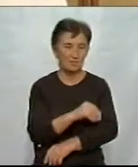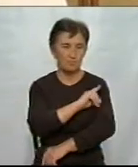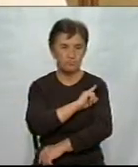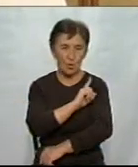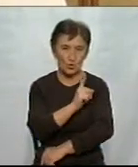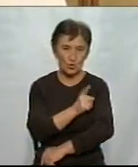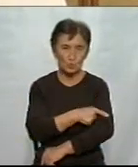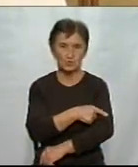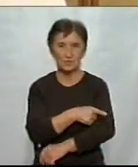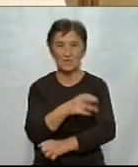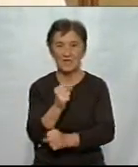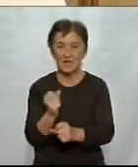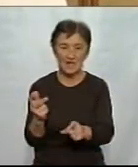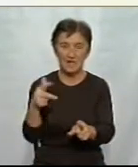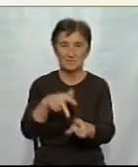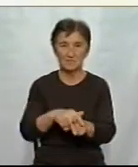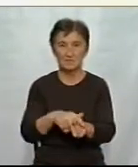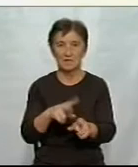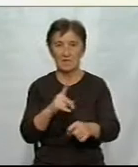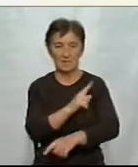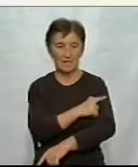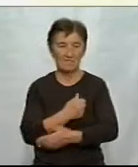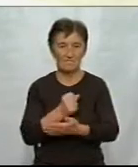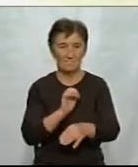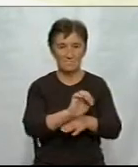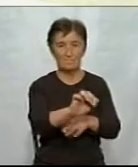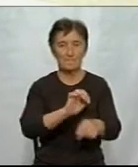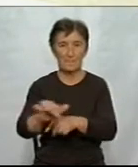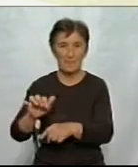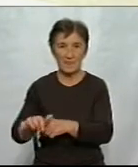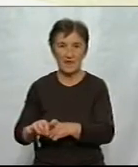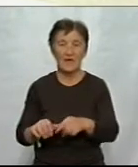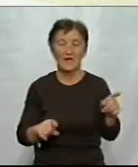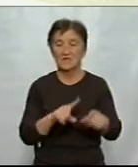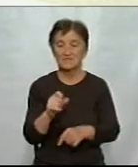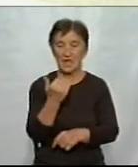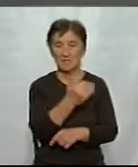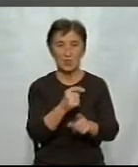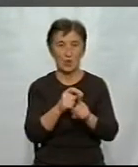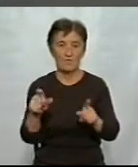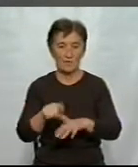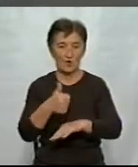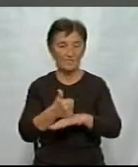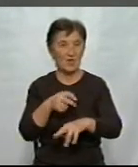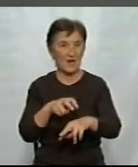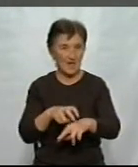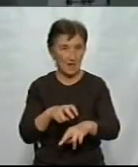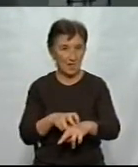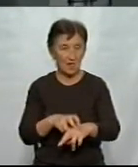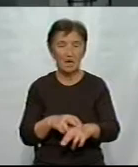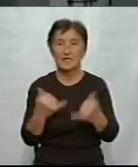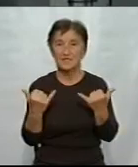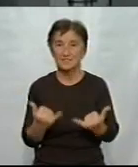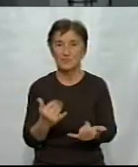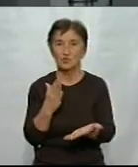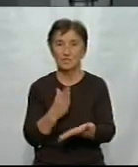випадок повної завантаженості госпітальних баз. За словами головної лікарки обласної лікарні Лариси Андрєєвої, сьогодні кисневі концентратори